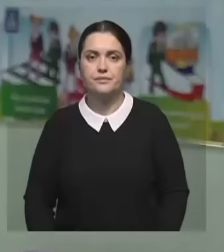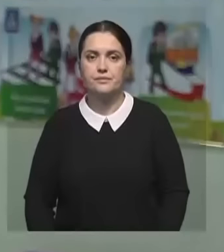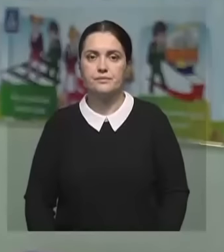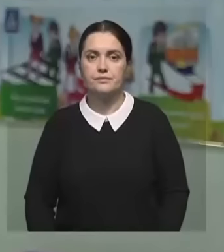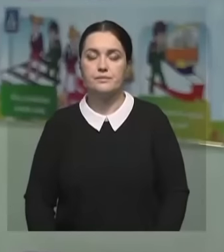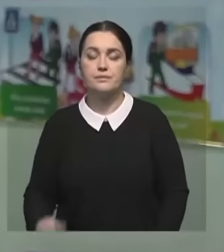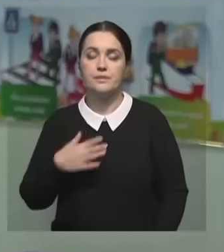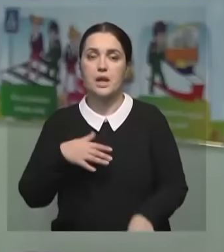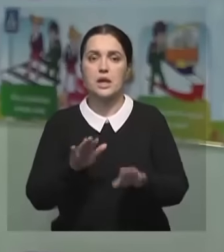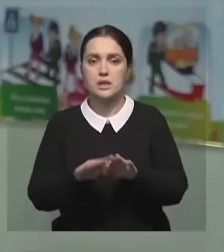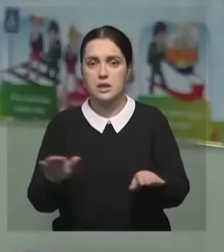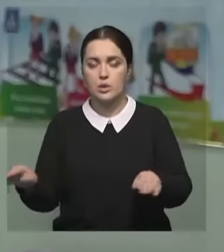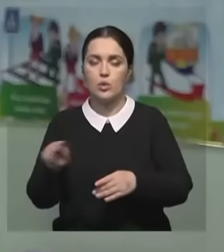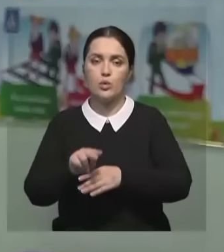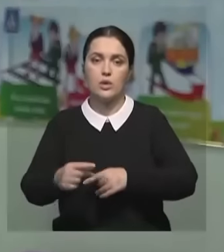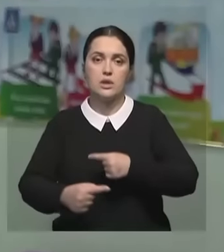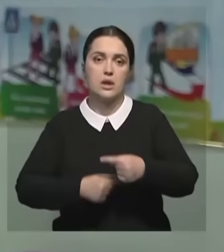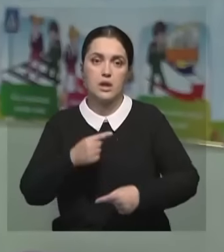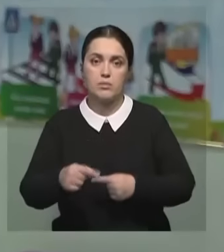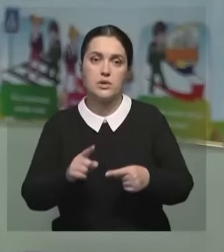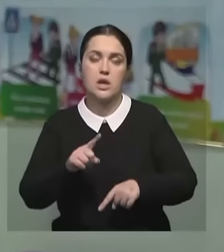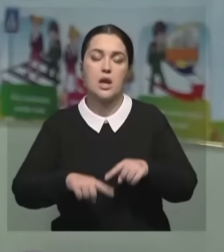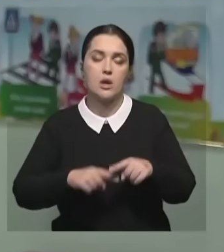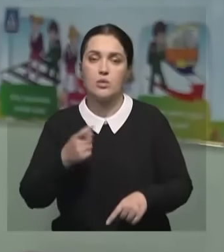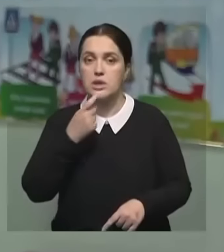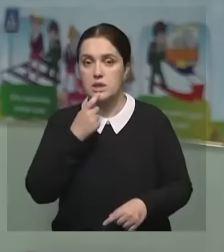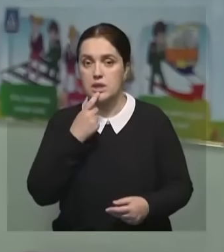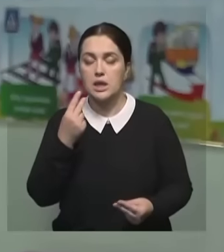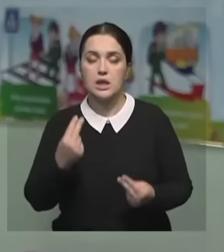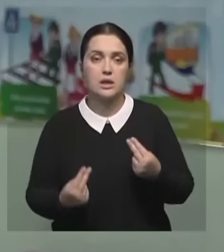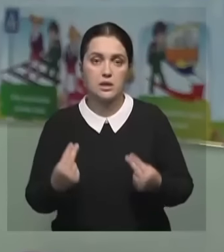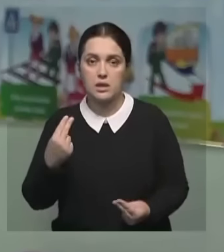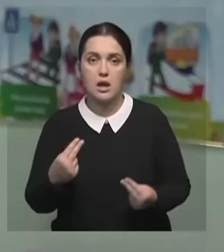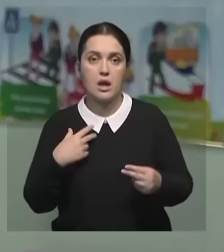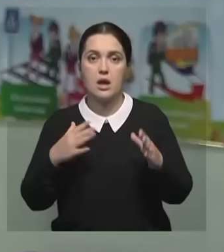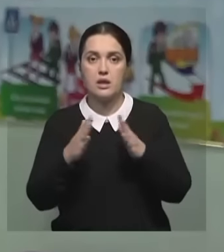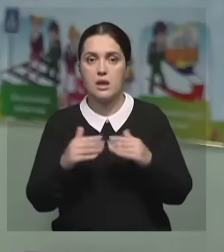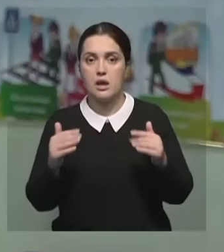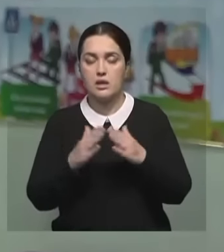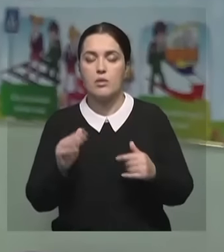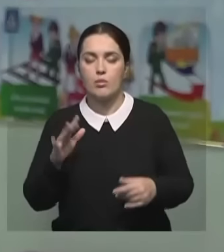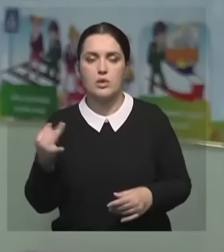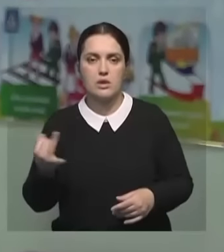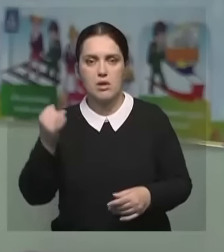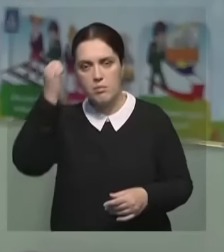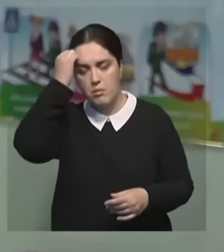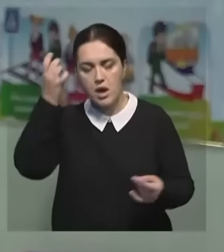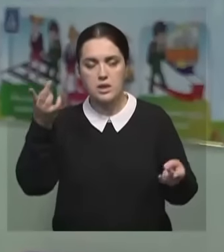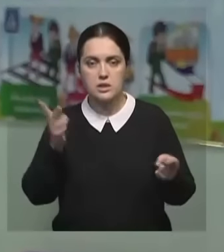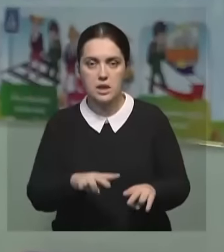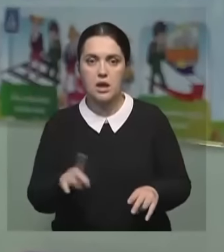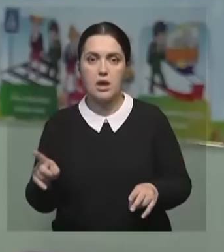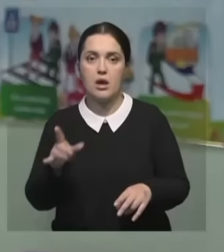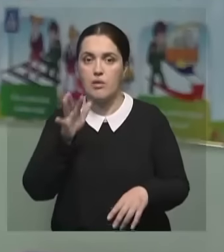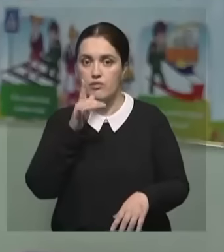Мы приобщаем детей к культурному наследию через предметы, родной язык, игры. Я считаю, наш лагерь станет яркой страницей в их памяти. Школьники